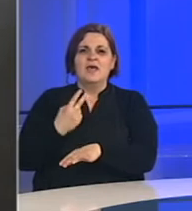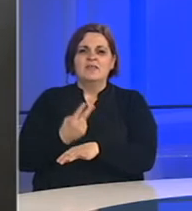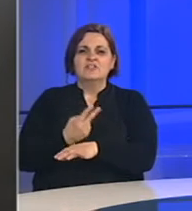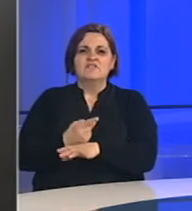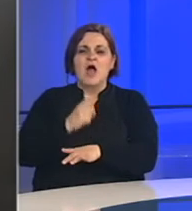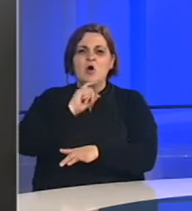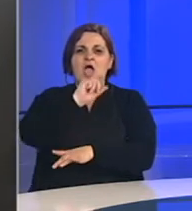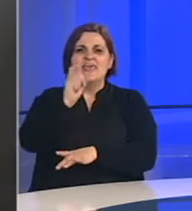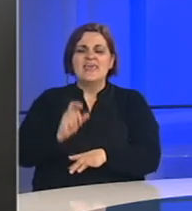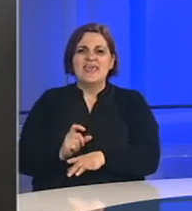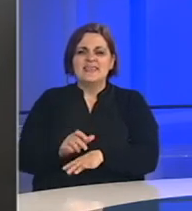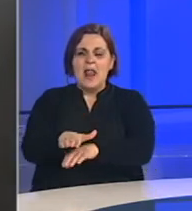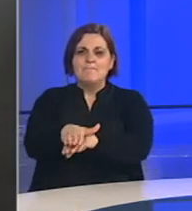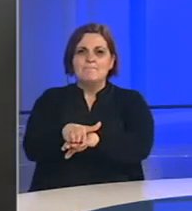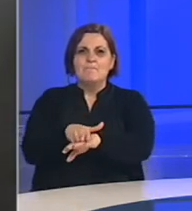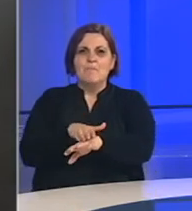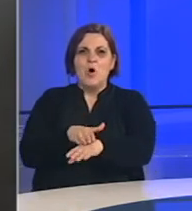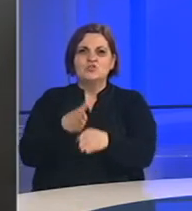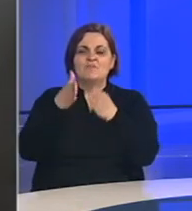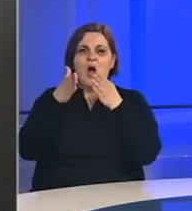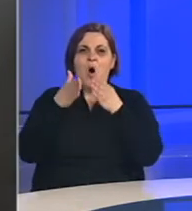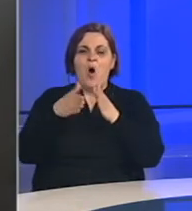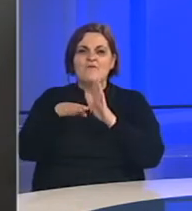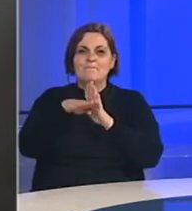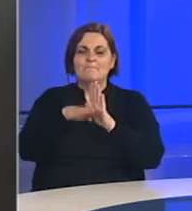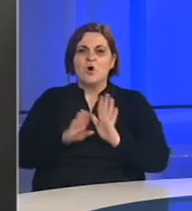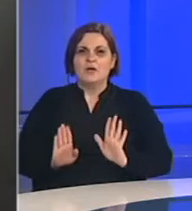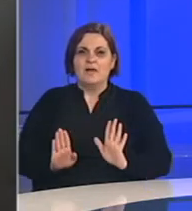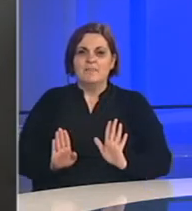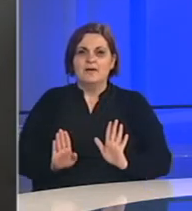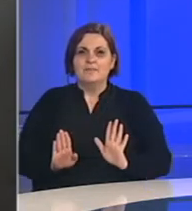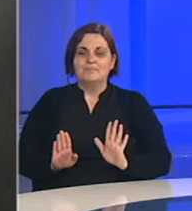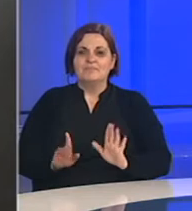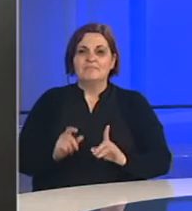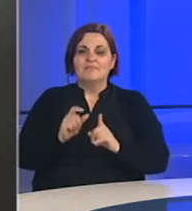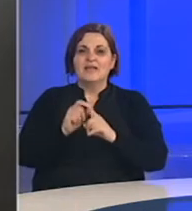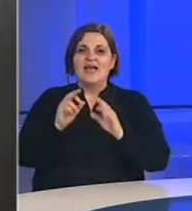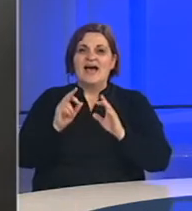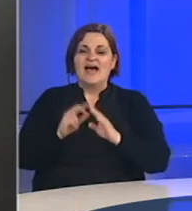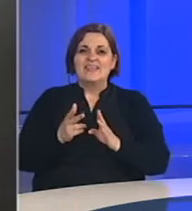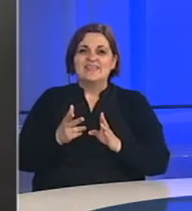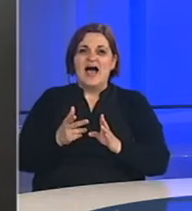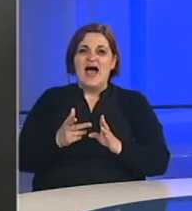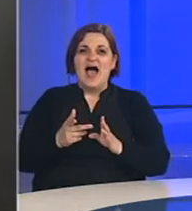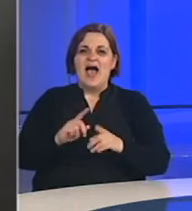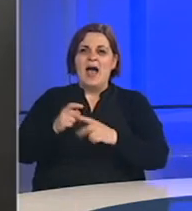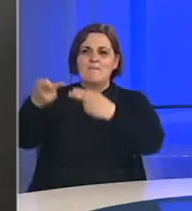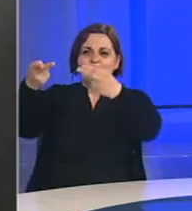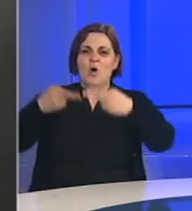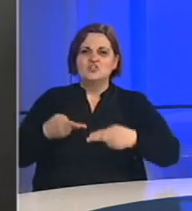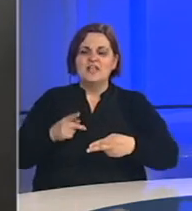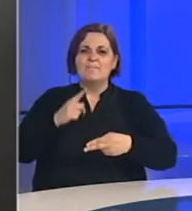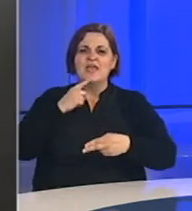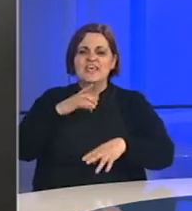Italija je počela taj program. Znači da poslamo i opremu i